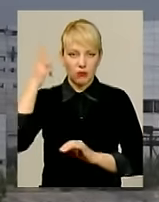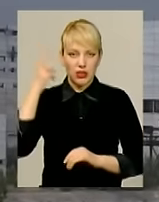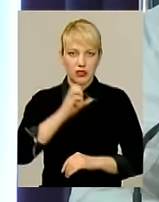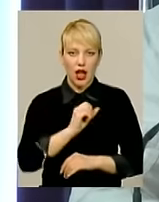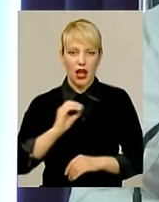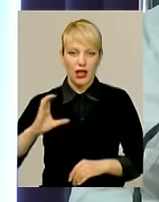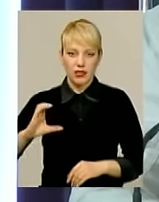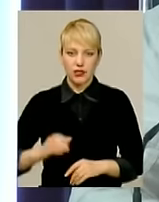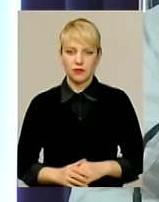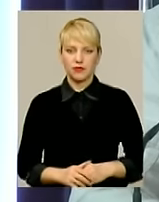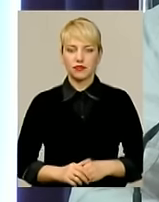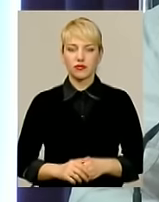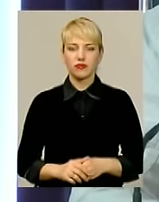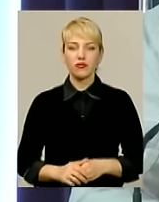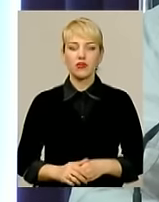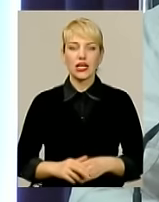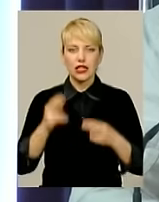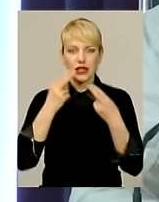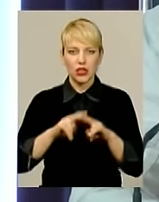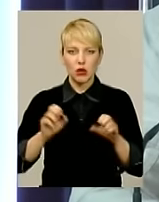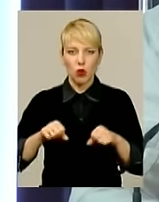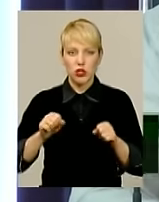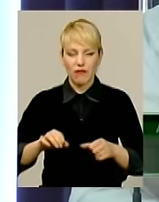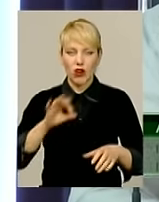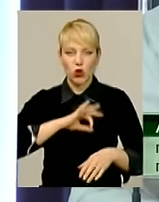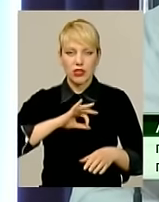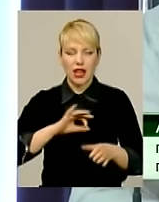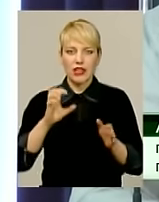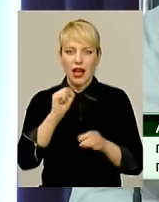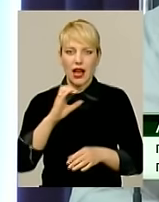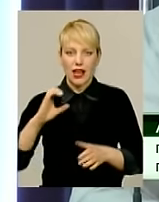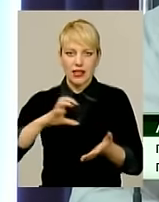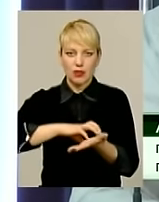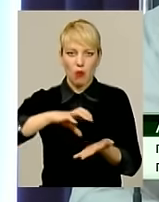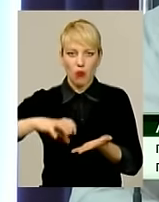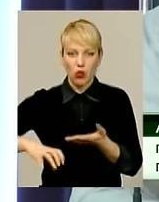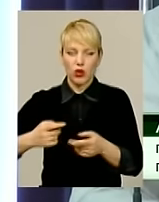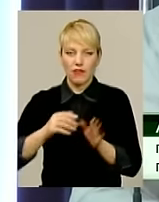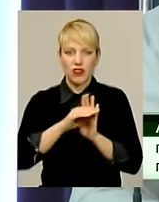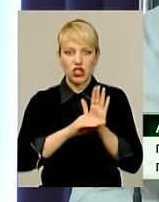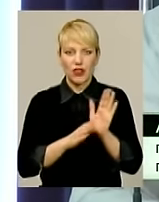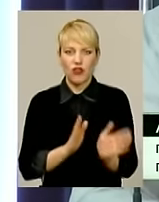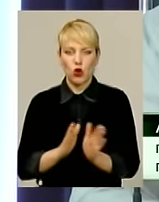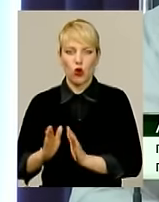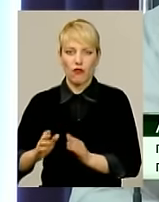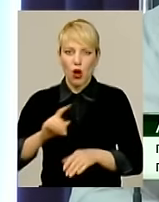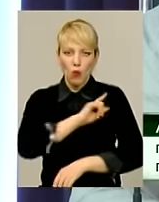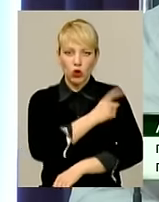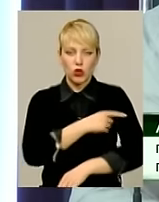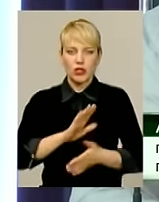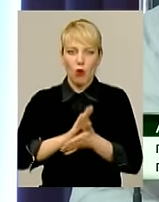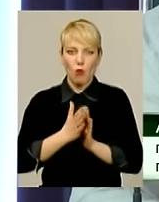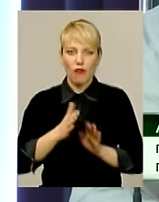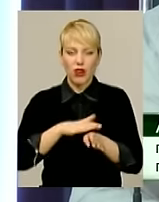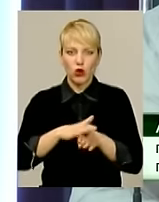станції. Розгляд технічних можливостей використання атомних енергоблоків в режимі регулювання потужності за умови забезпечення виконання